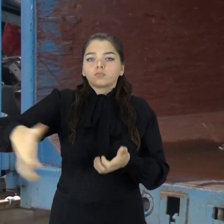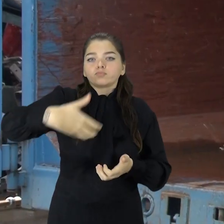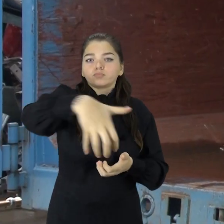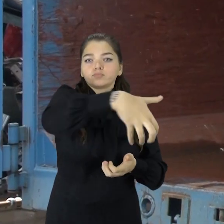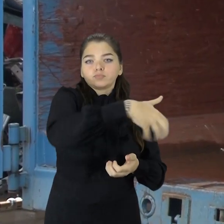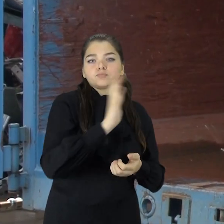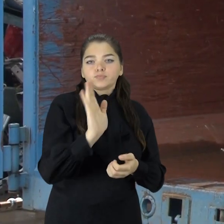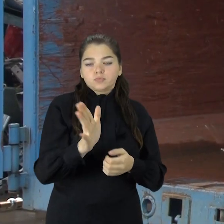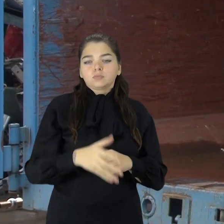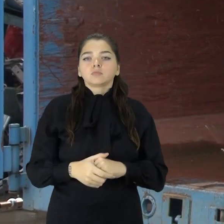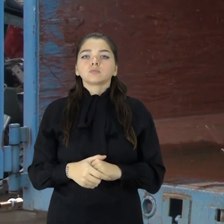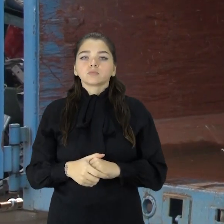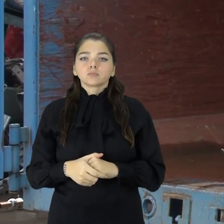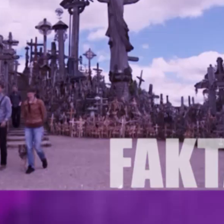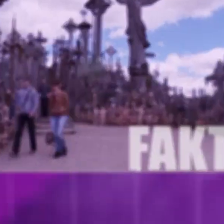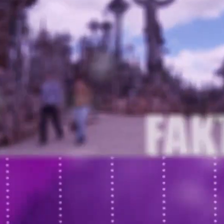gabaritų atliekos.